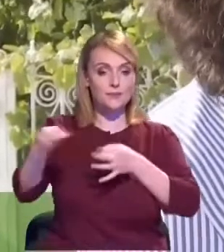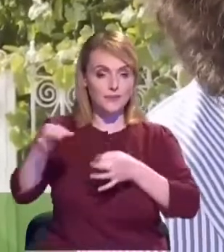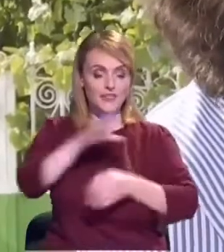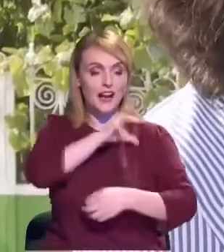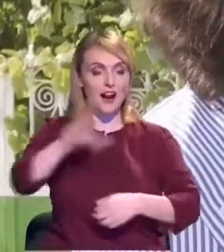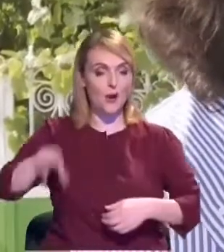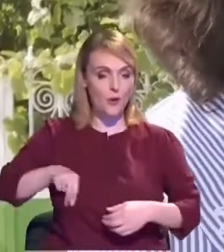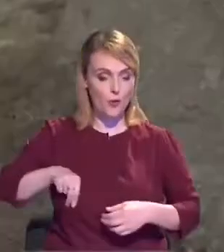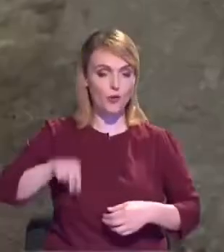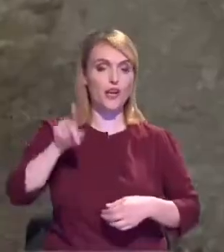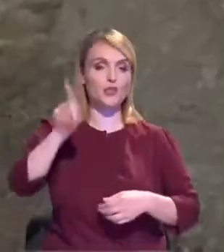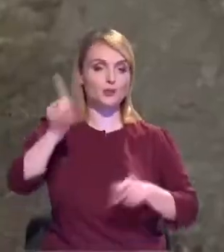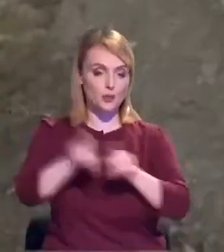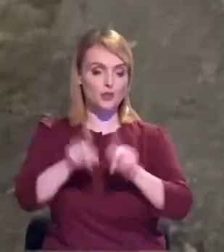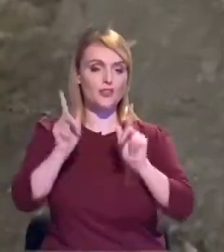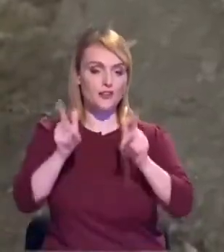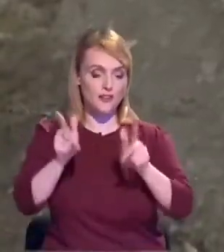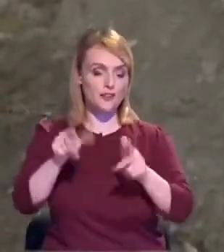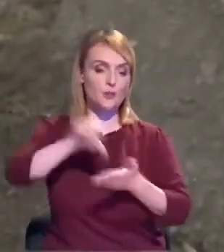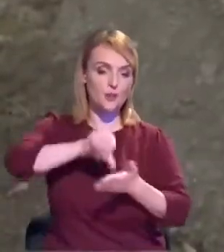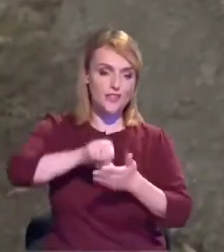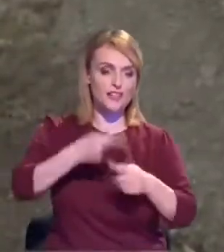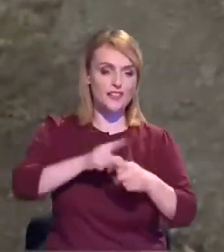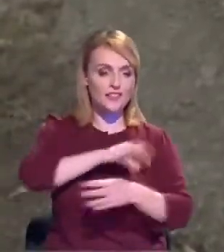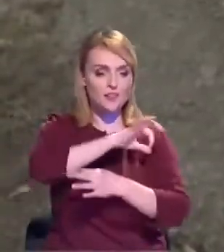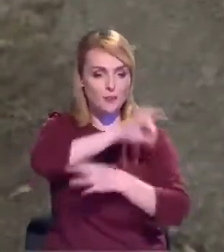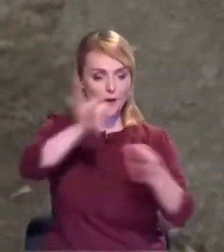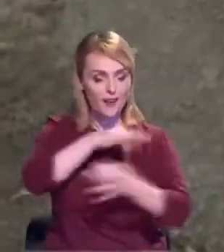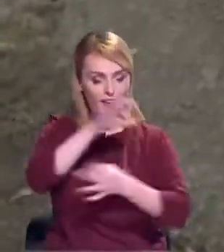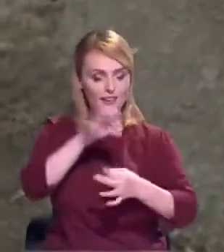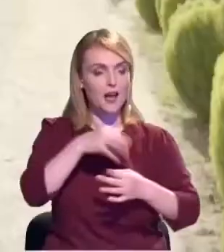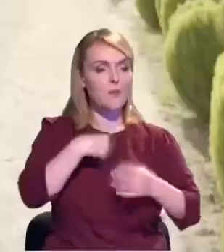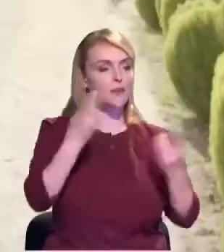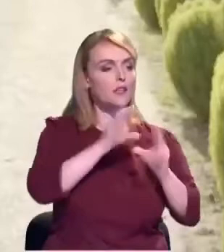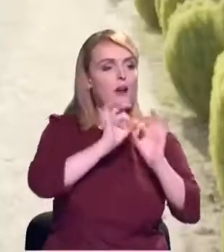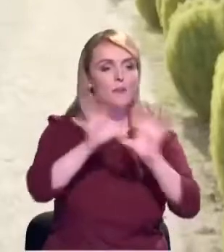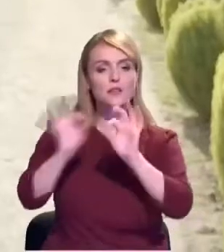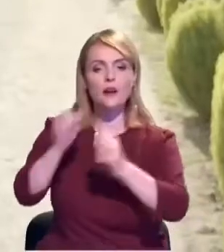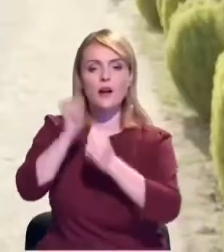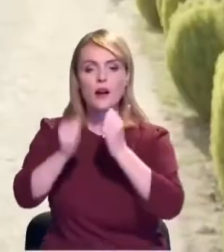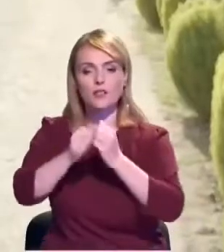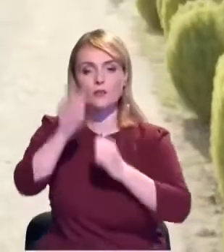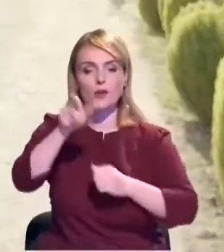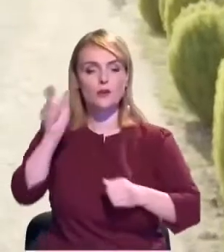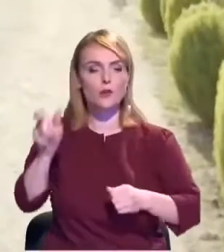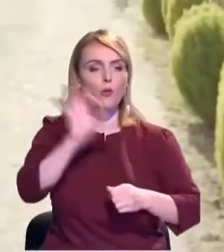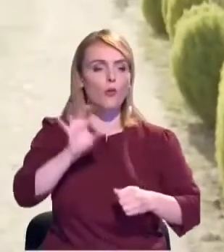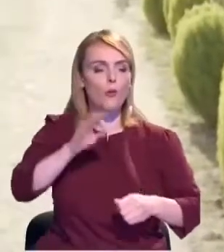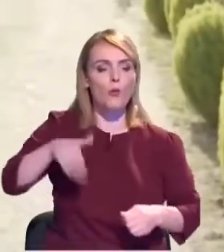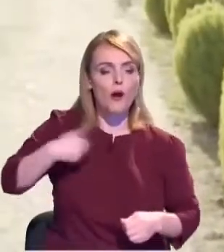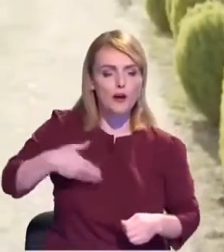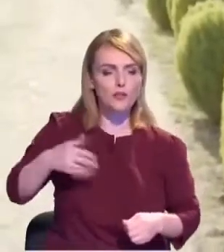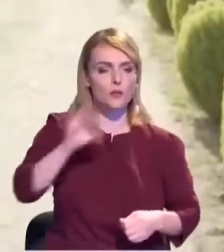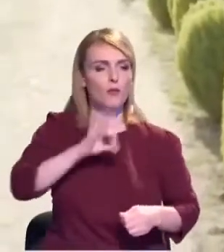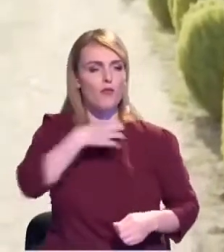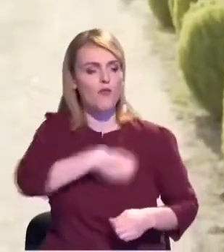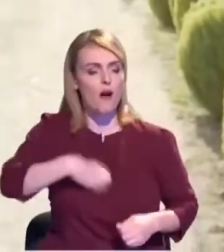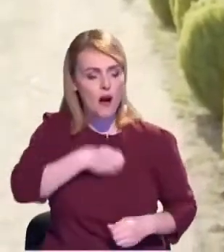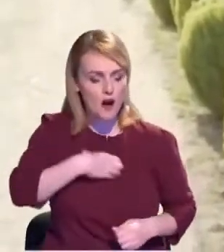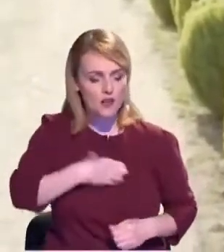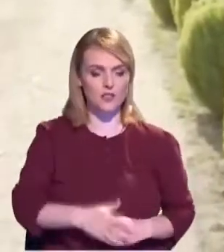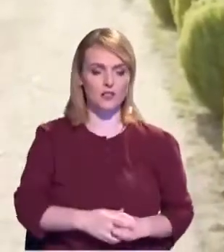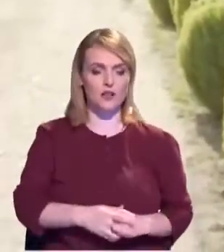privind conectarea la canalizare. Va trebui să le explicăm oamenilor despre cost eficiență, despre importanță,